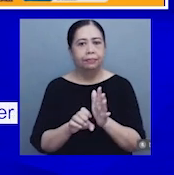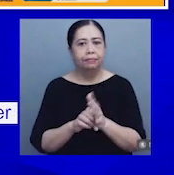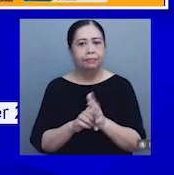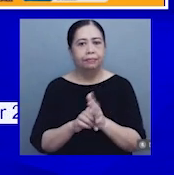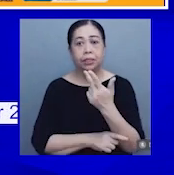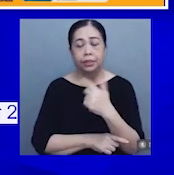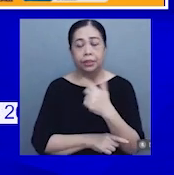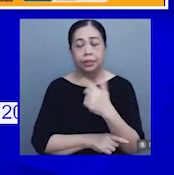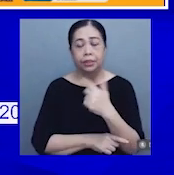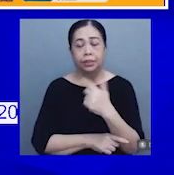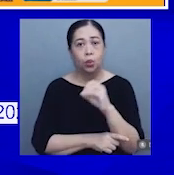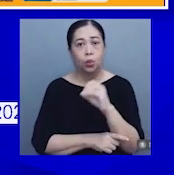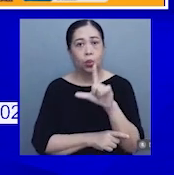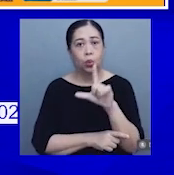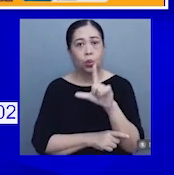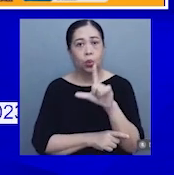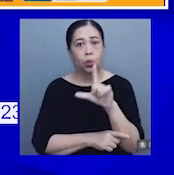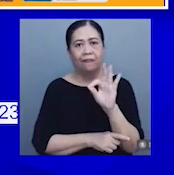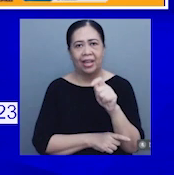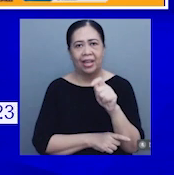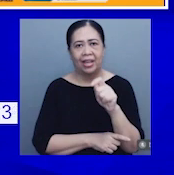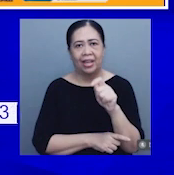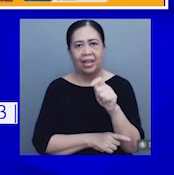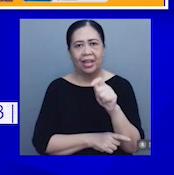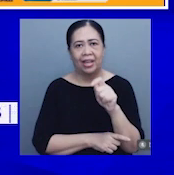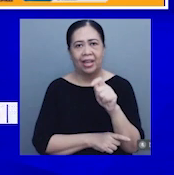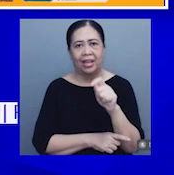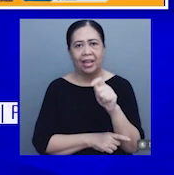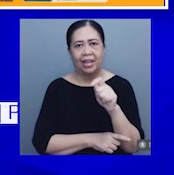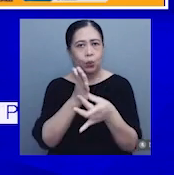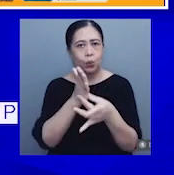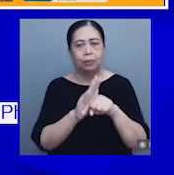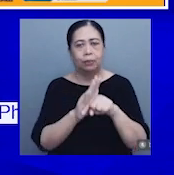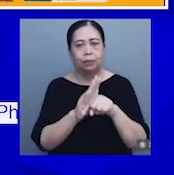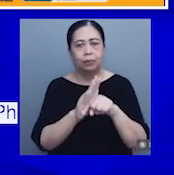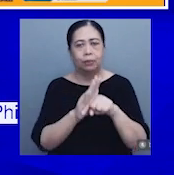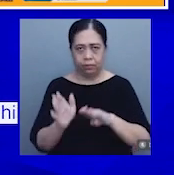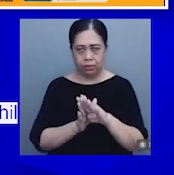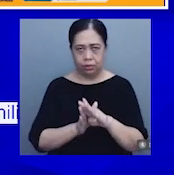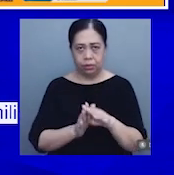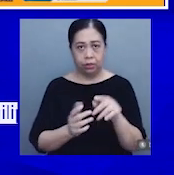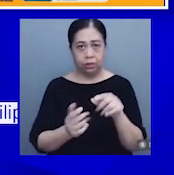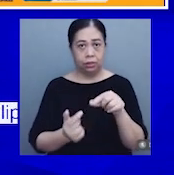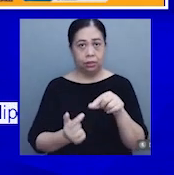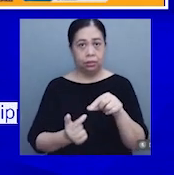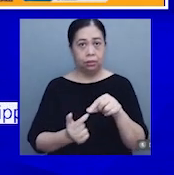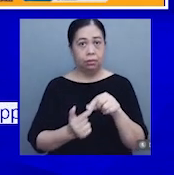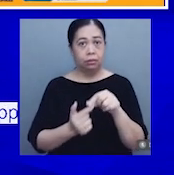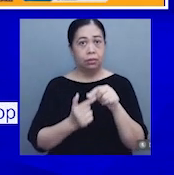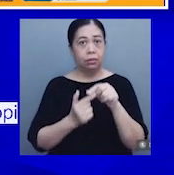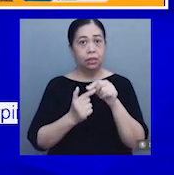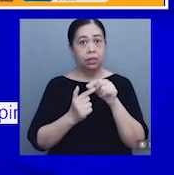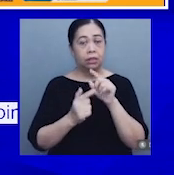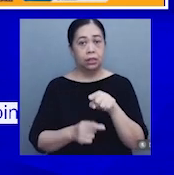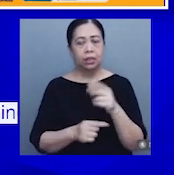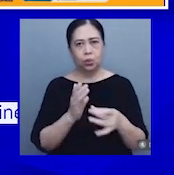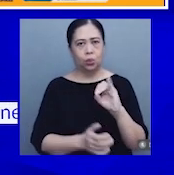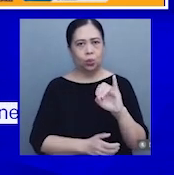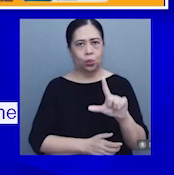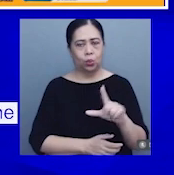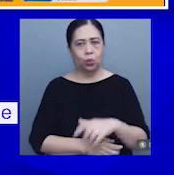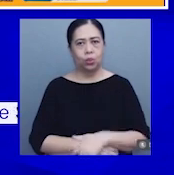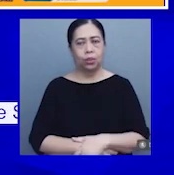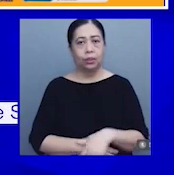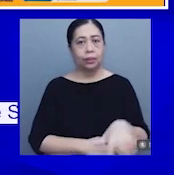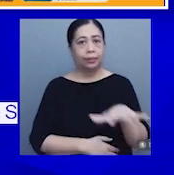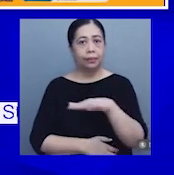fats na may negative 1.2% inflation. Particular ang mantika. Sa mga lugar